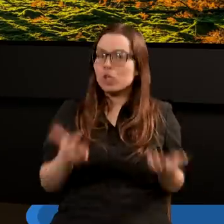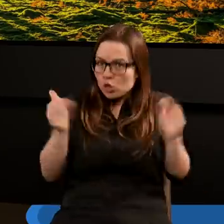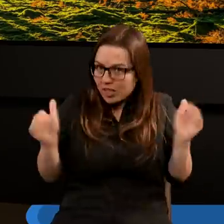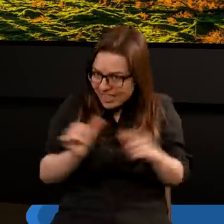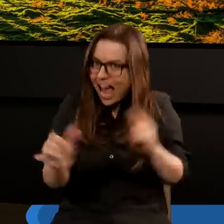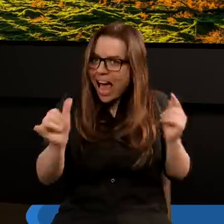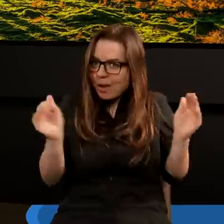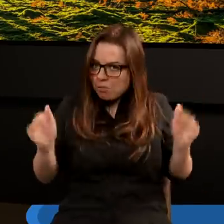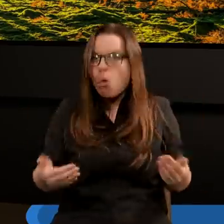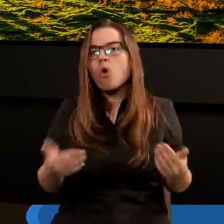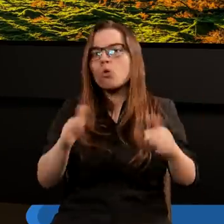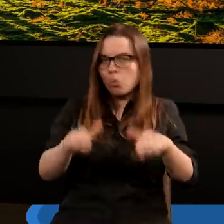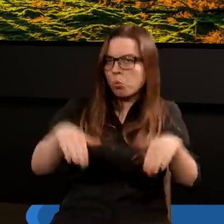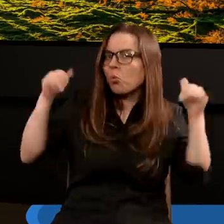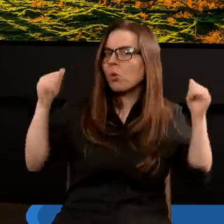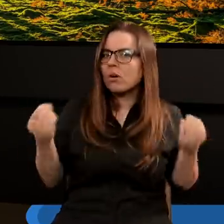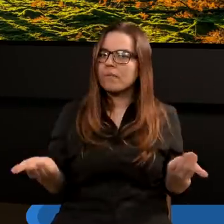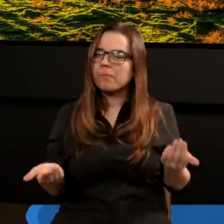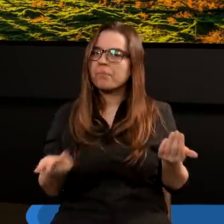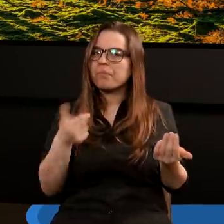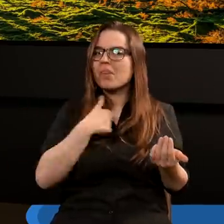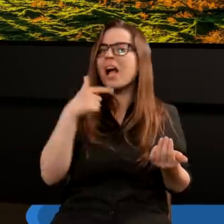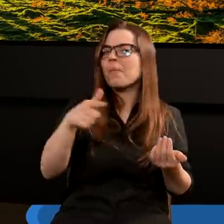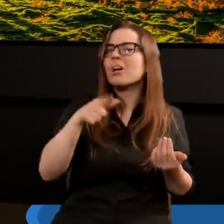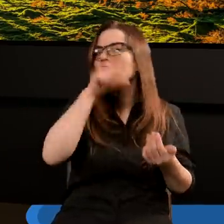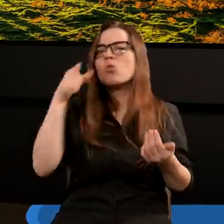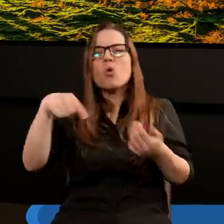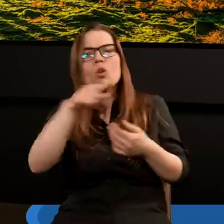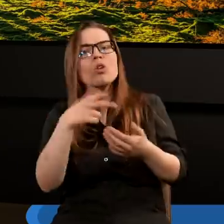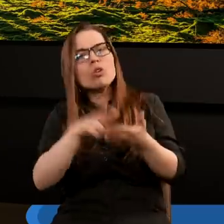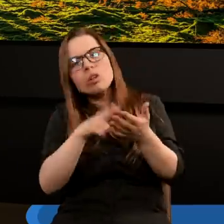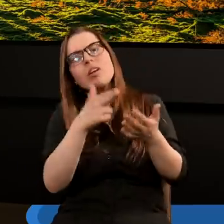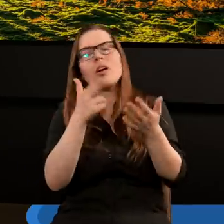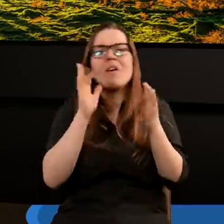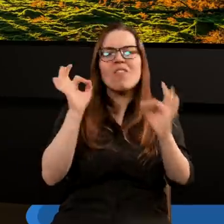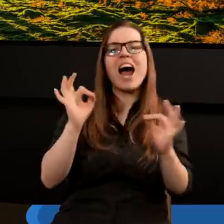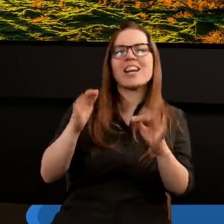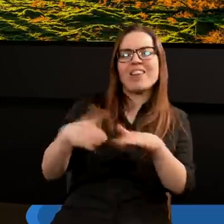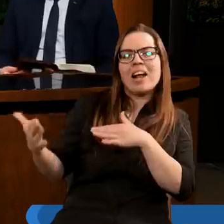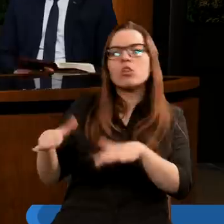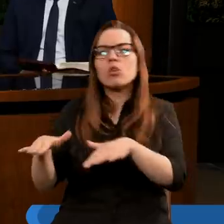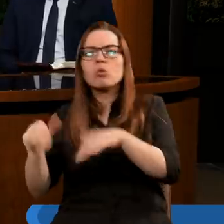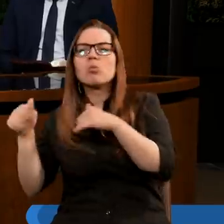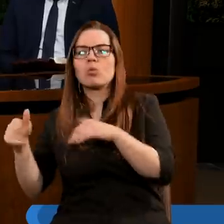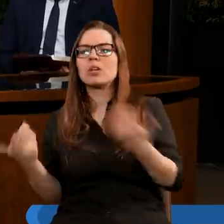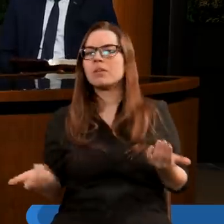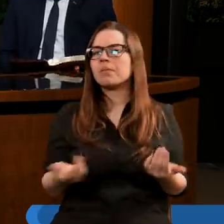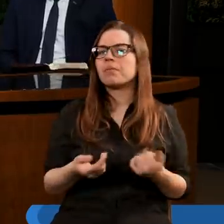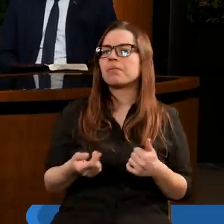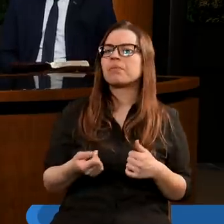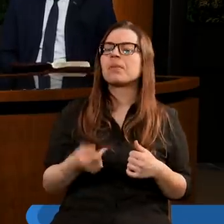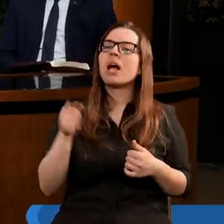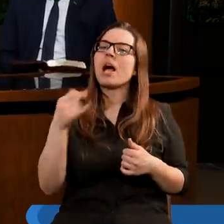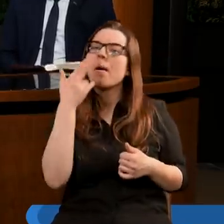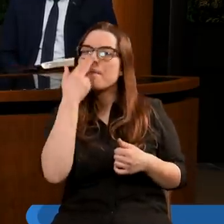takiego charakterystycznego, co cechuje tych ludzi, którzy będą po tej właściwej stronie? Wojtku. Kiedy